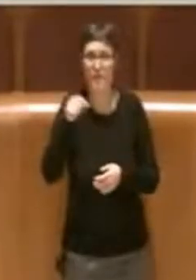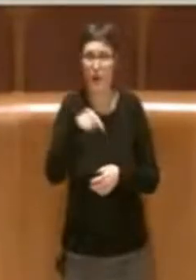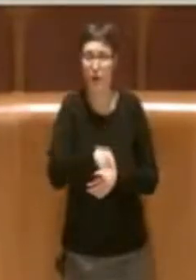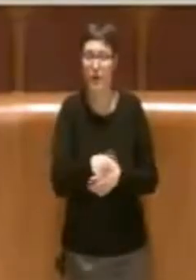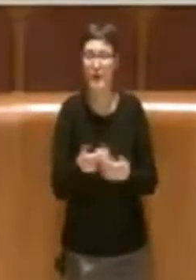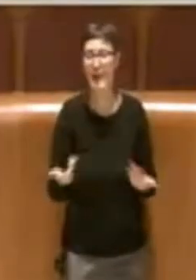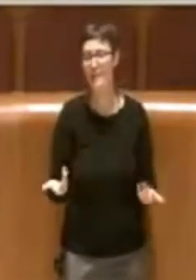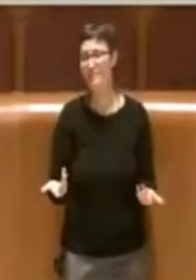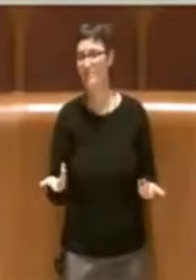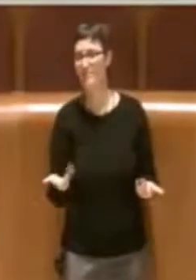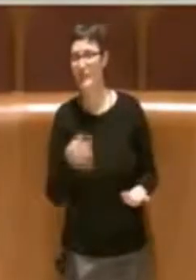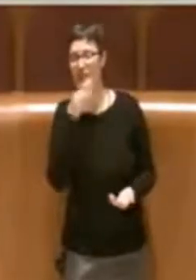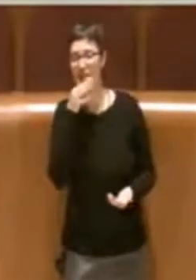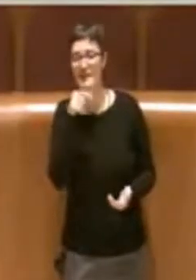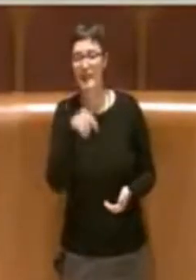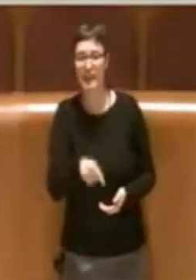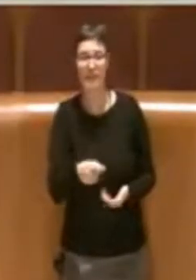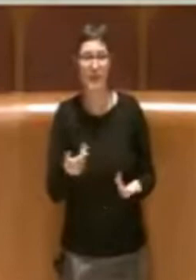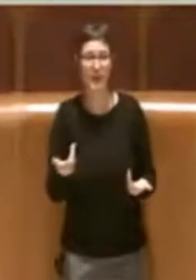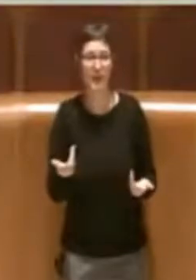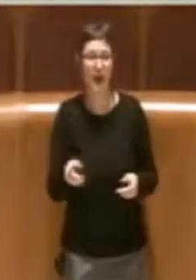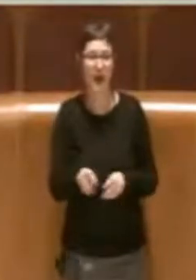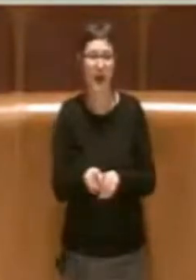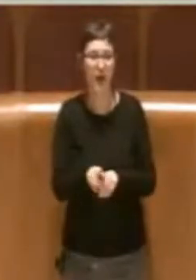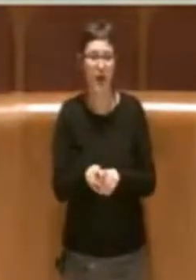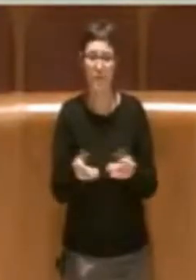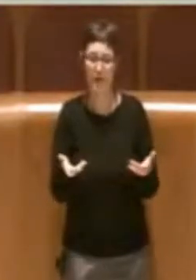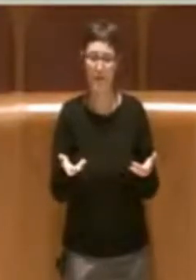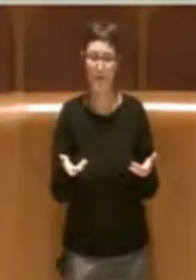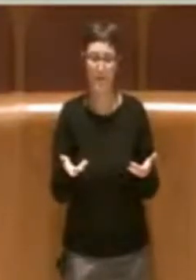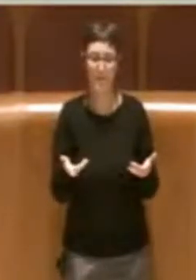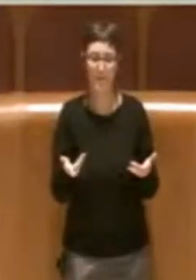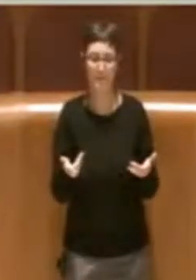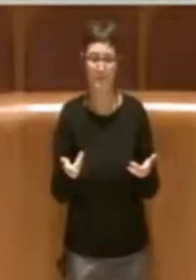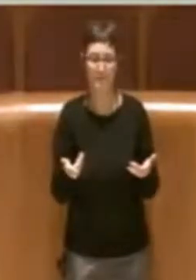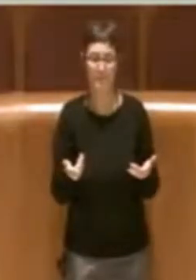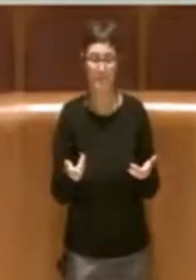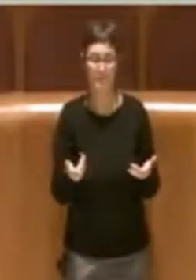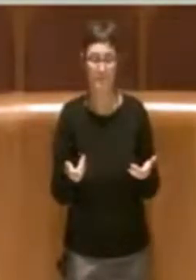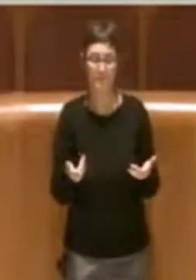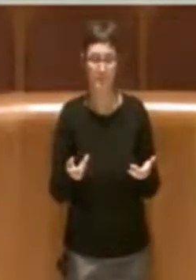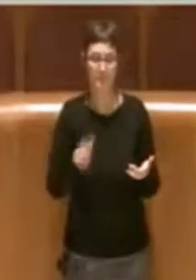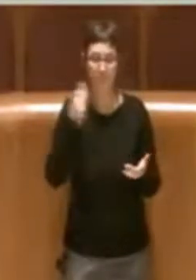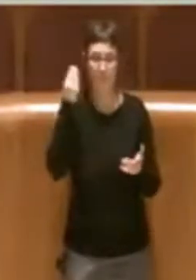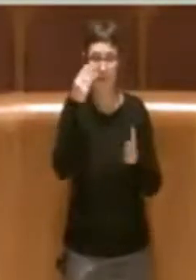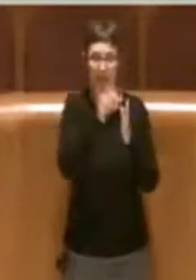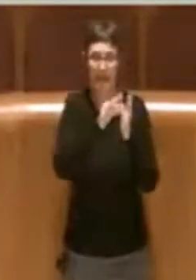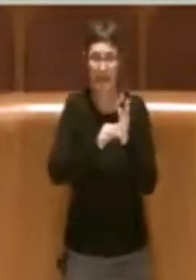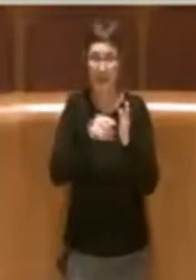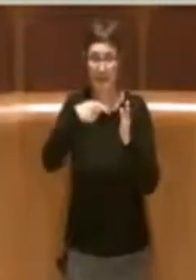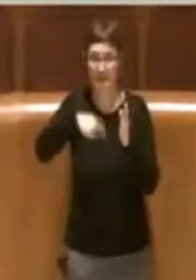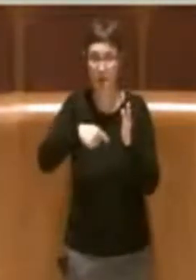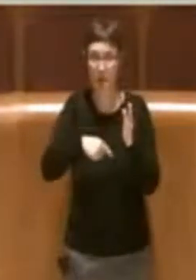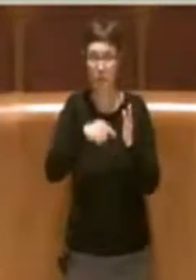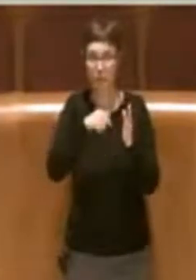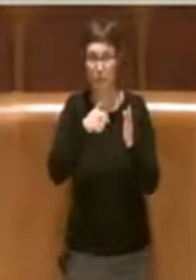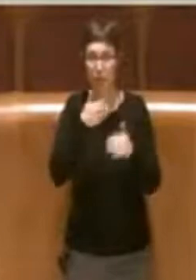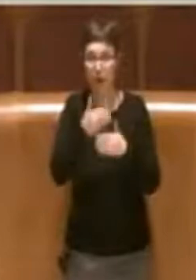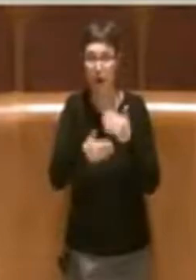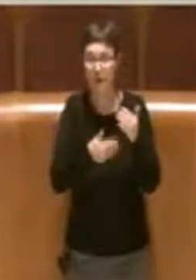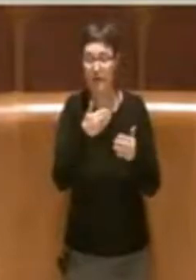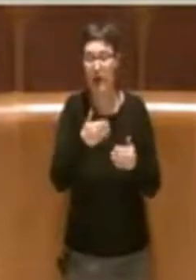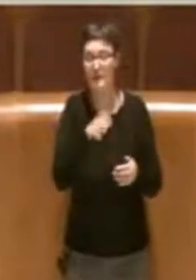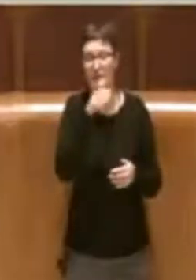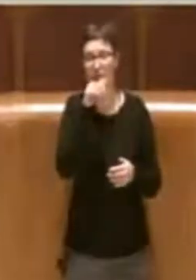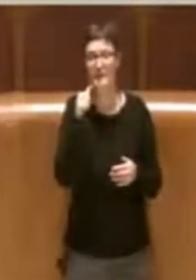è ovvio che per portare avanti poi un indirizzo di questo senso bisognerà immaginare poi nel futuro e